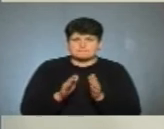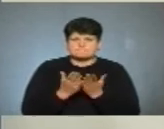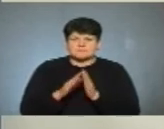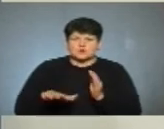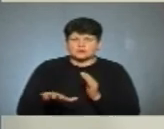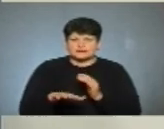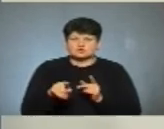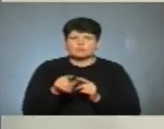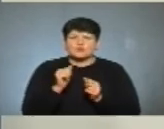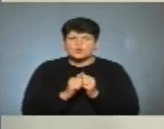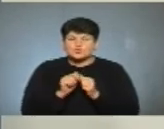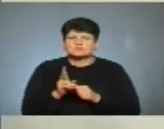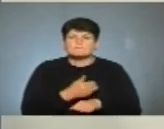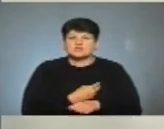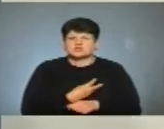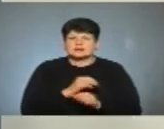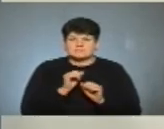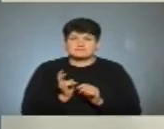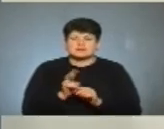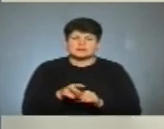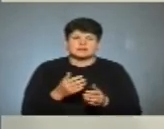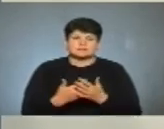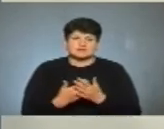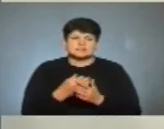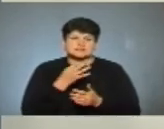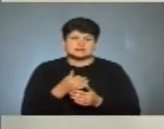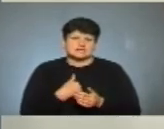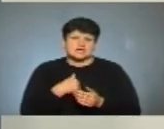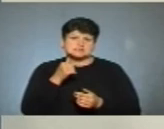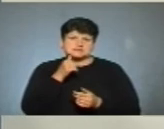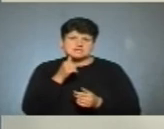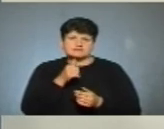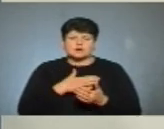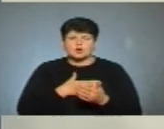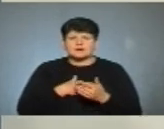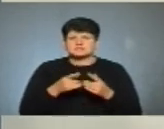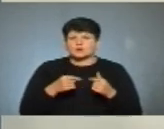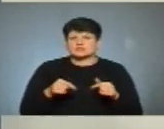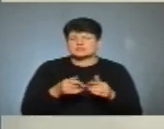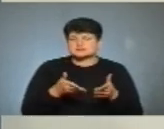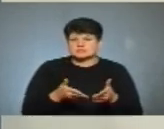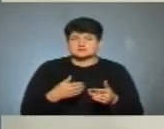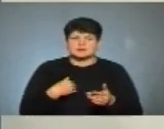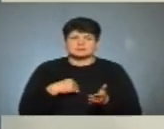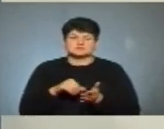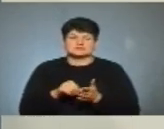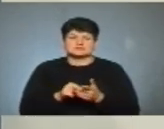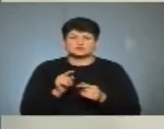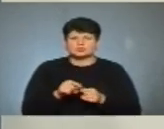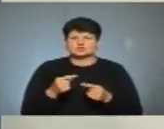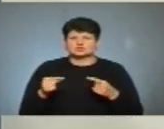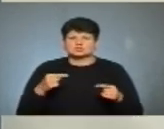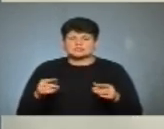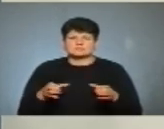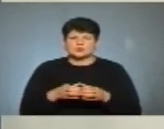кожен, бажаючий, міг підійти і, наприклад, сказати, я завтра громадська організація, чи там ми представники цієї чи іншої